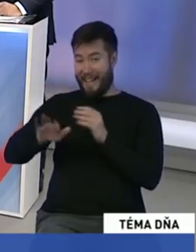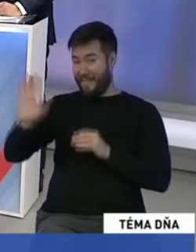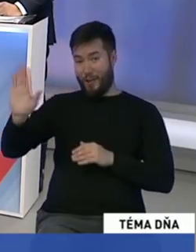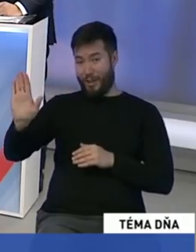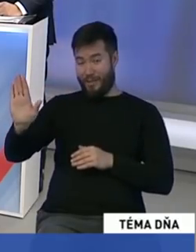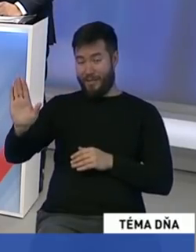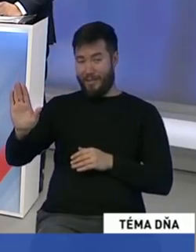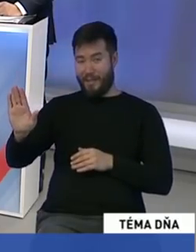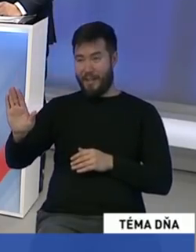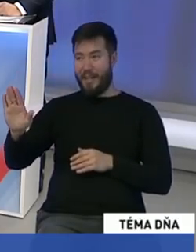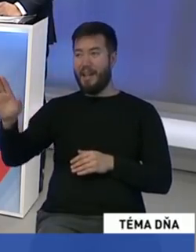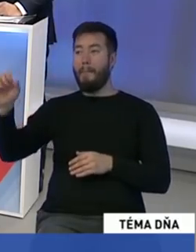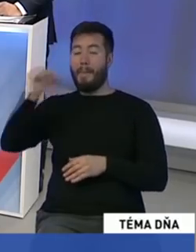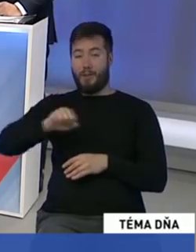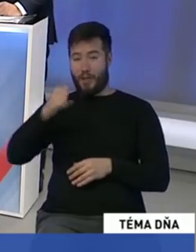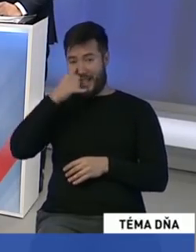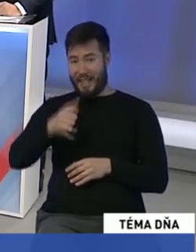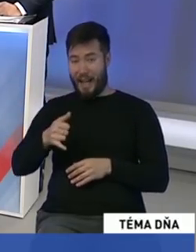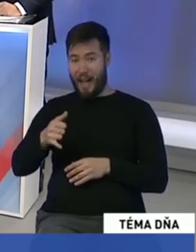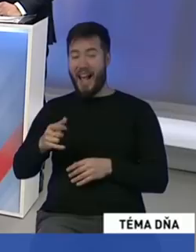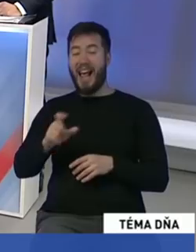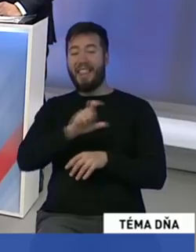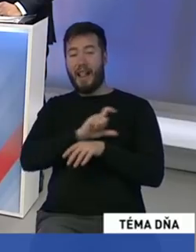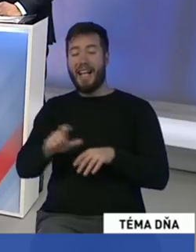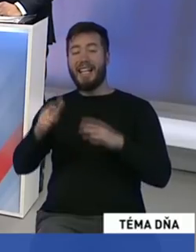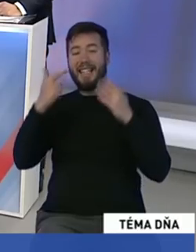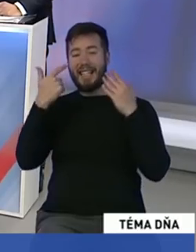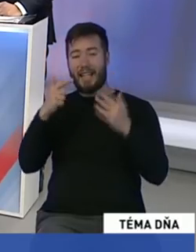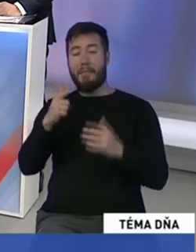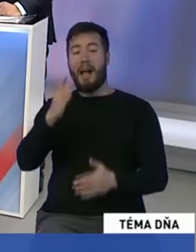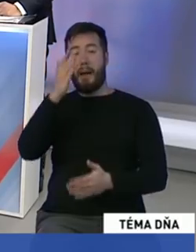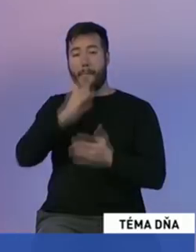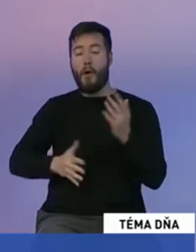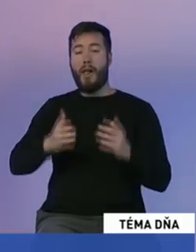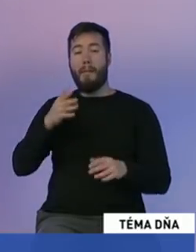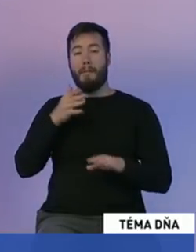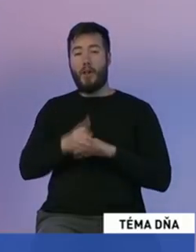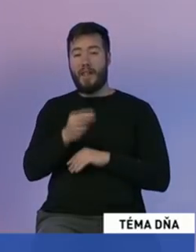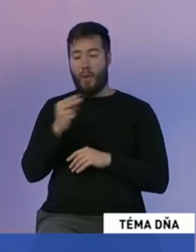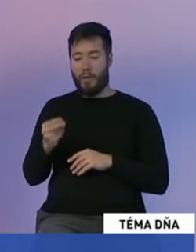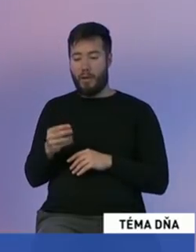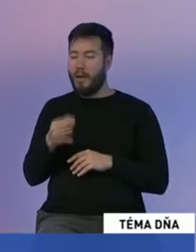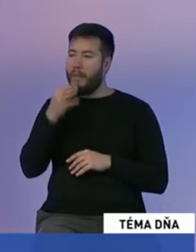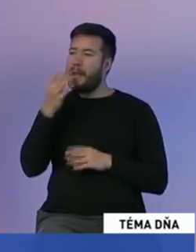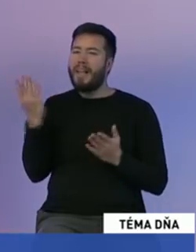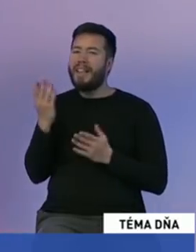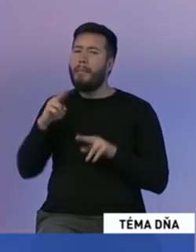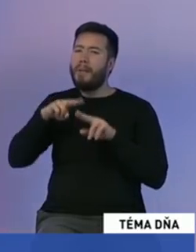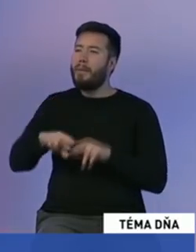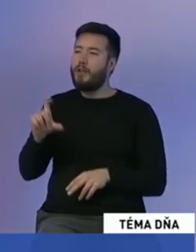sú prebral mesto s dlhom 17,5 milióna eur. Takže mi povedzte, kde mám tie prebytky.